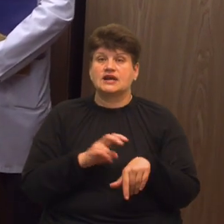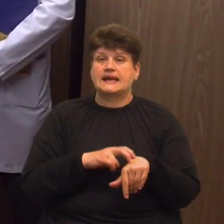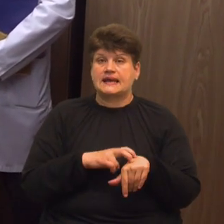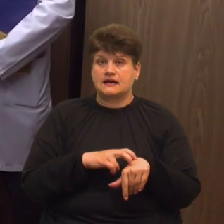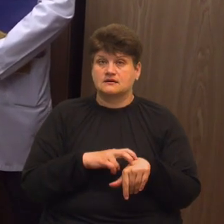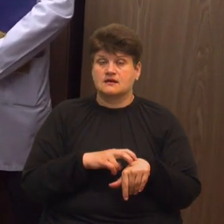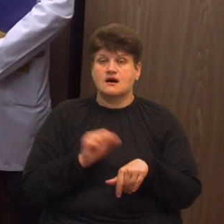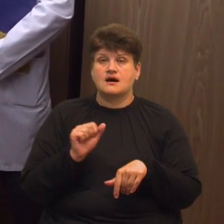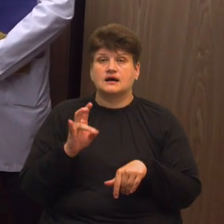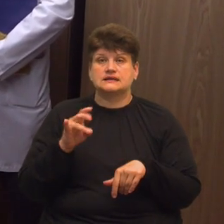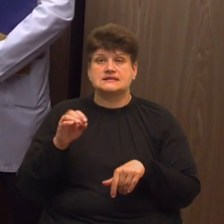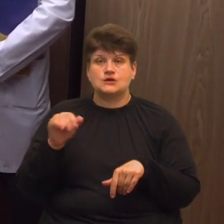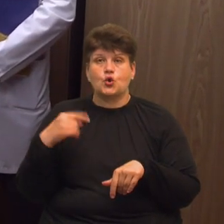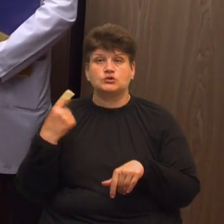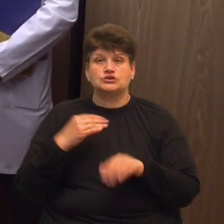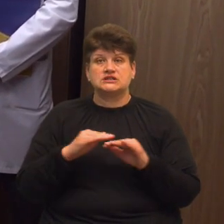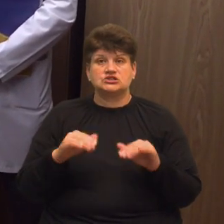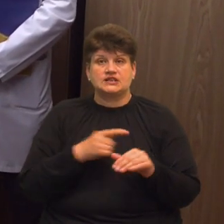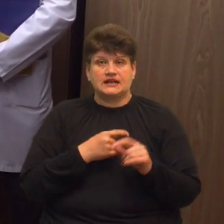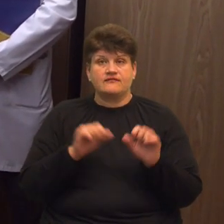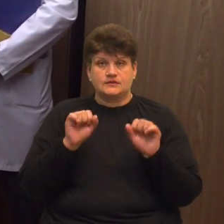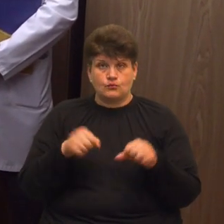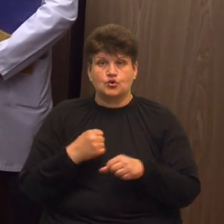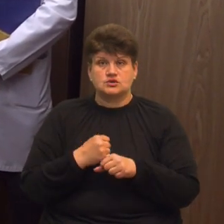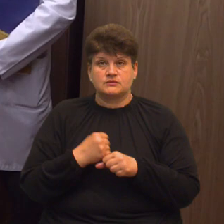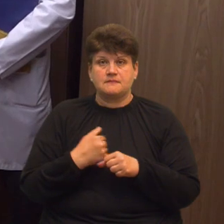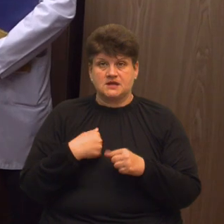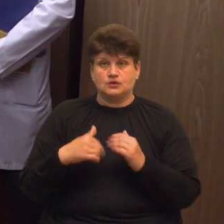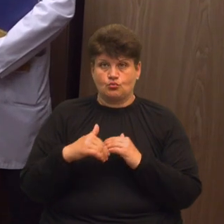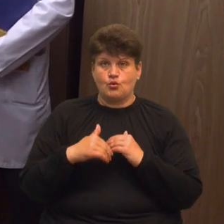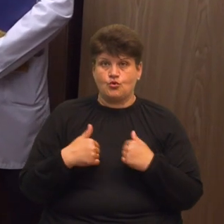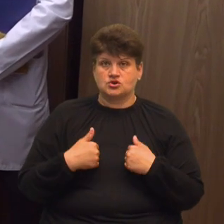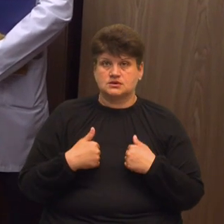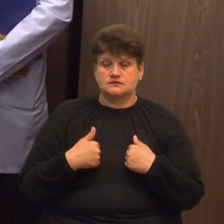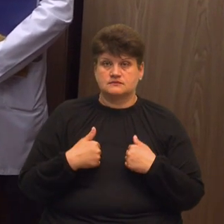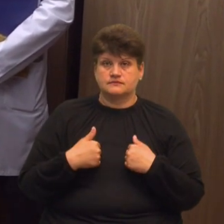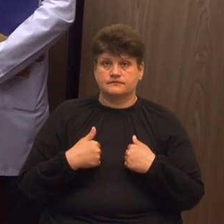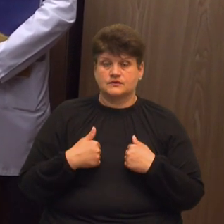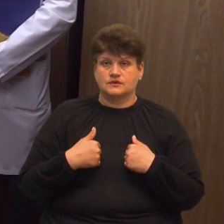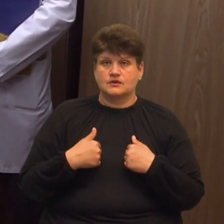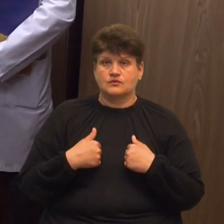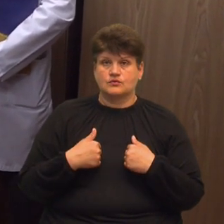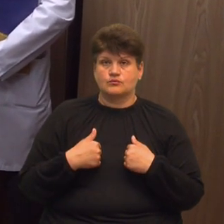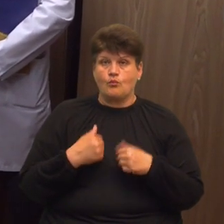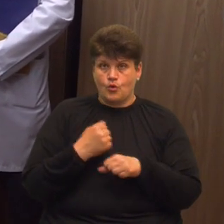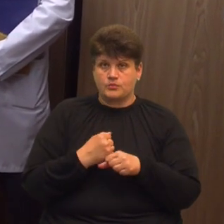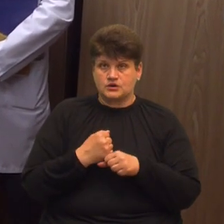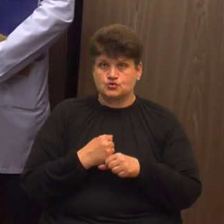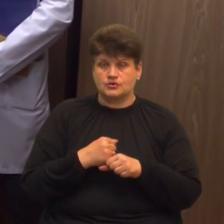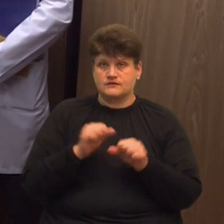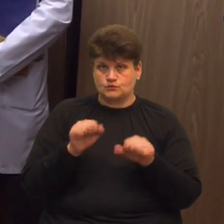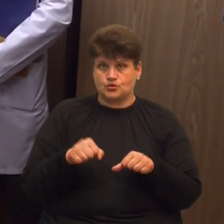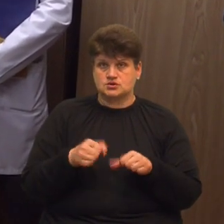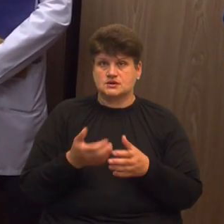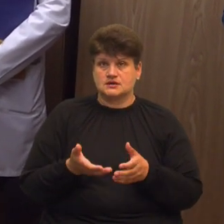анестезіолог з обласної дитячої лікарні, він може працювати? Мені допоможе? В мене тут, в перинатальному центрі, попрацює він зможе анестезіологом?